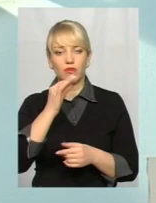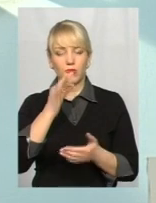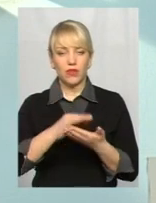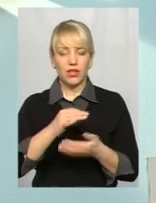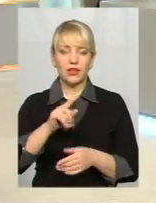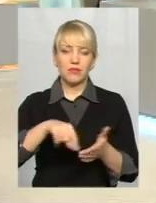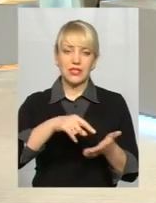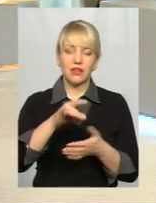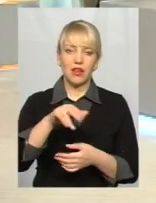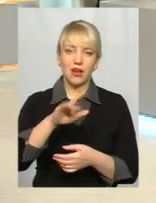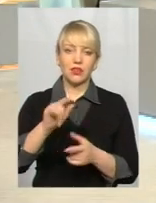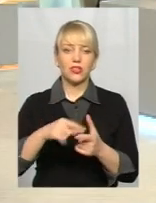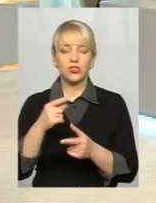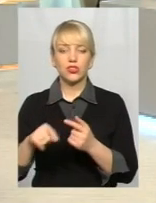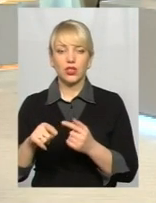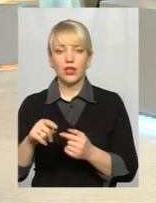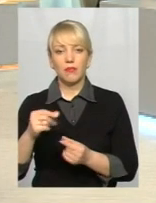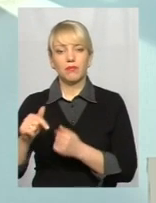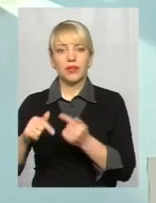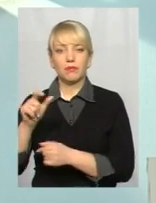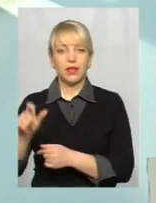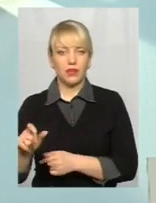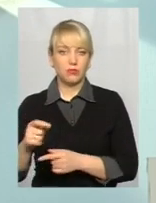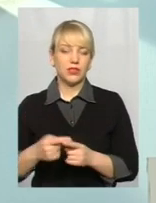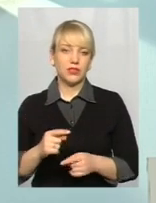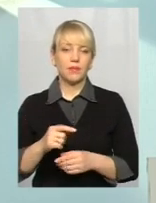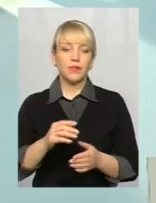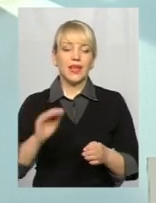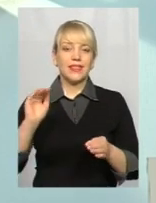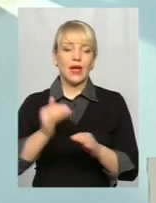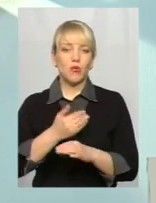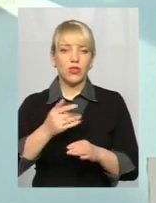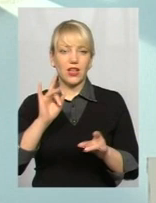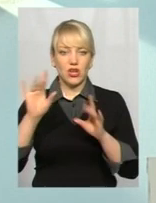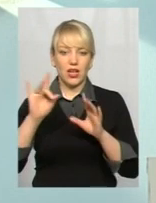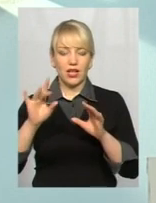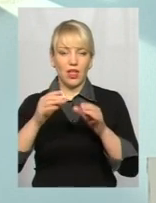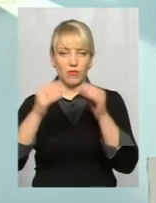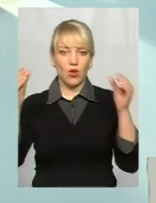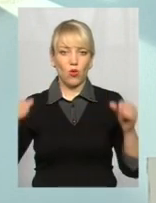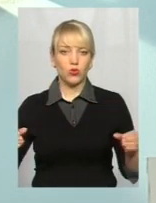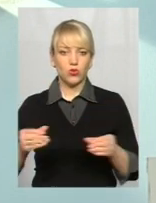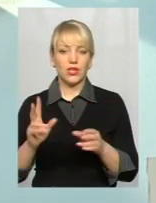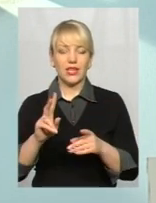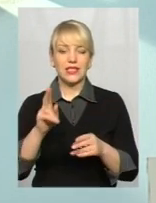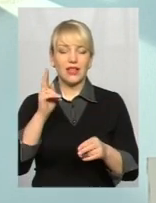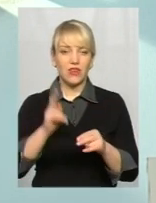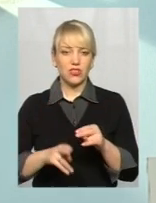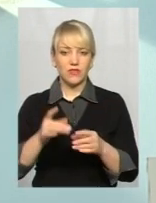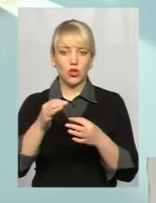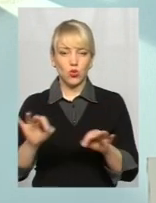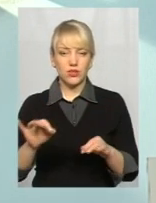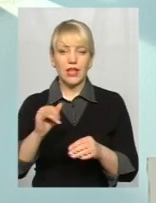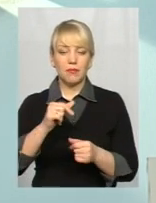витрати має все ж таки нести підприємець? Демонтаж рекламних конструкцій, по яких завершився дозвіл, і підприємці самі їх не демонтували,